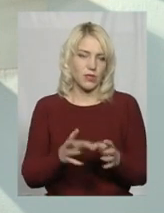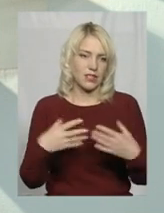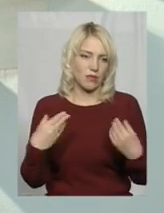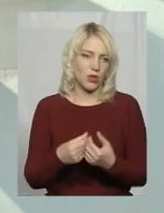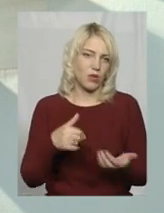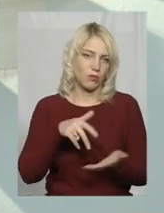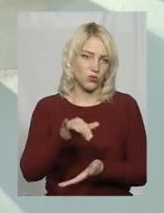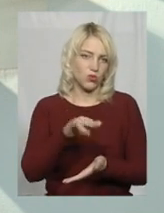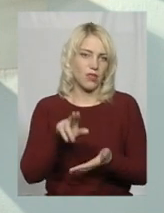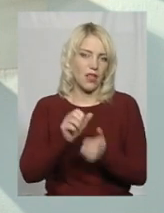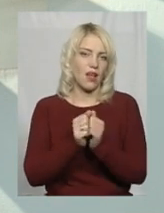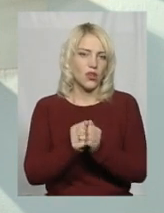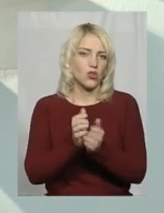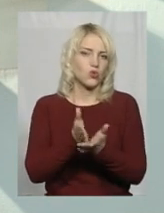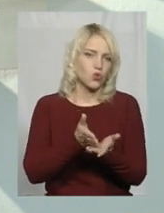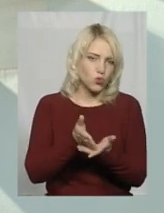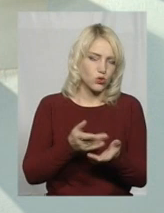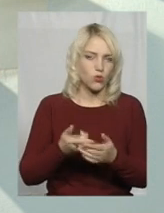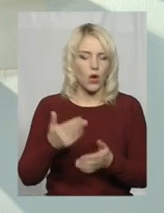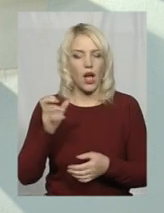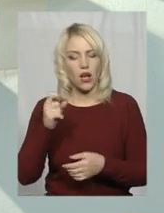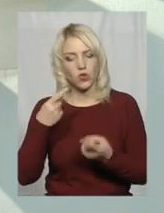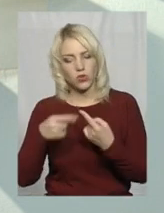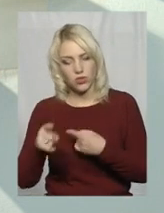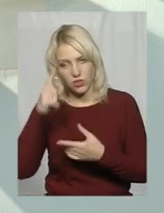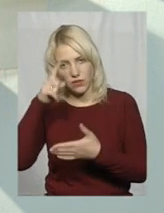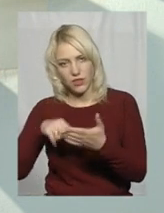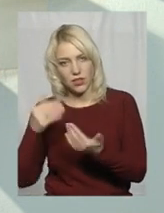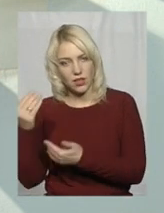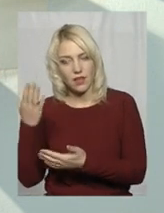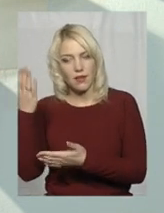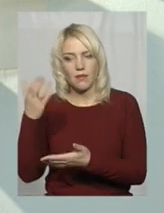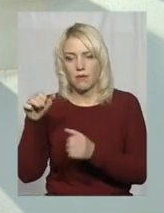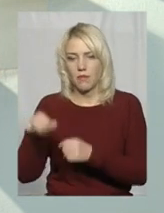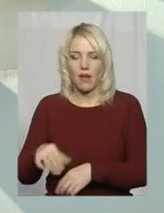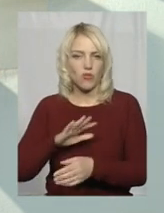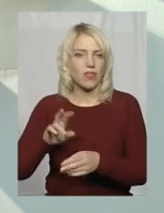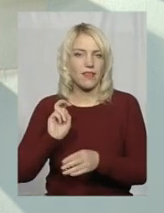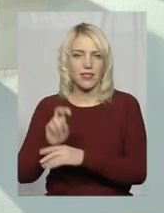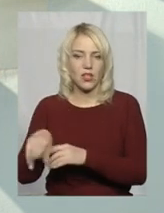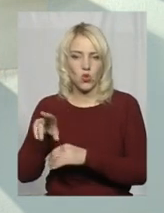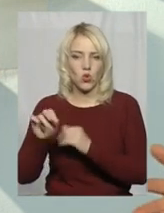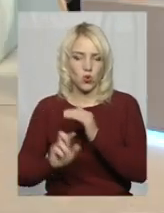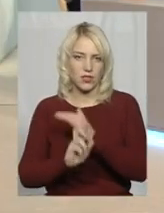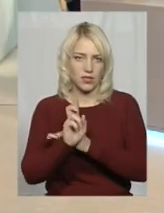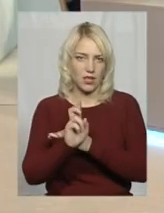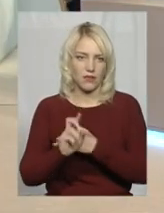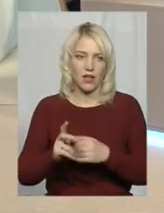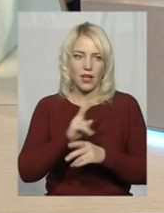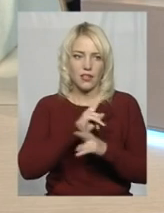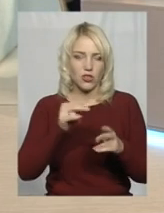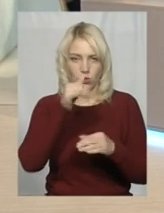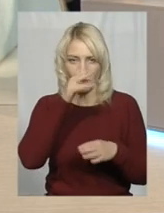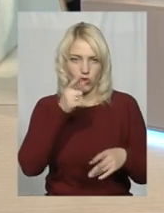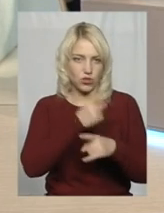службу. Якщо хтось іншу має віру, це вже їхнє право не йти в церкву, так? Звичайно ж, ніхто не може